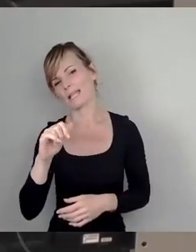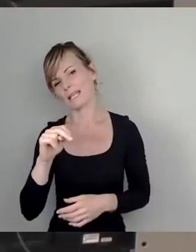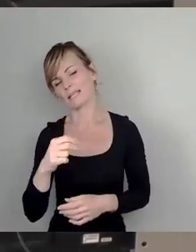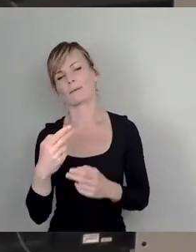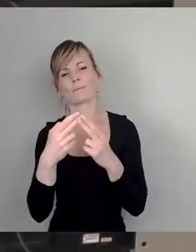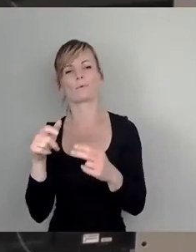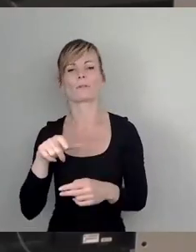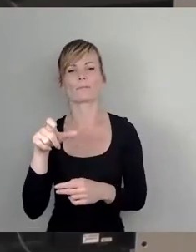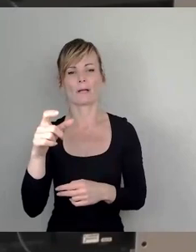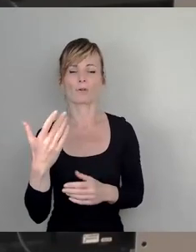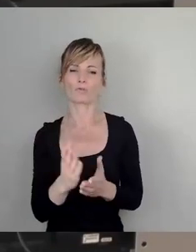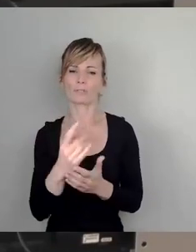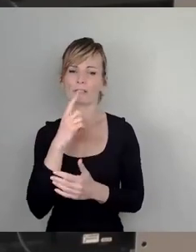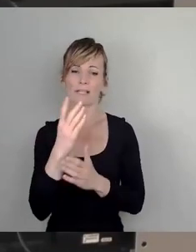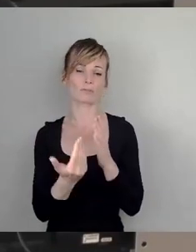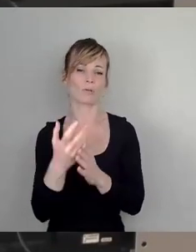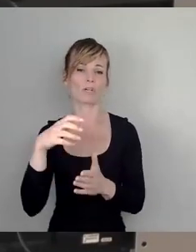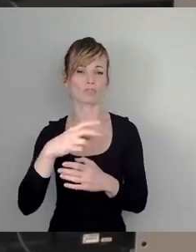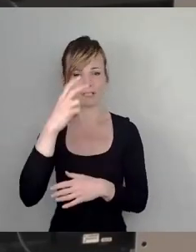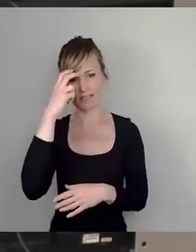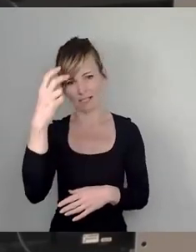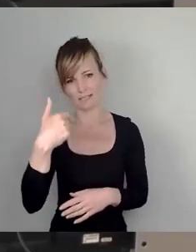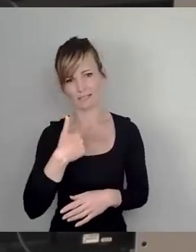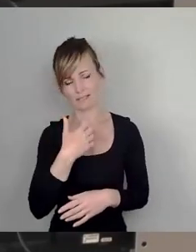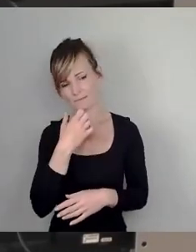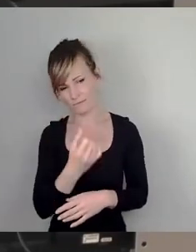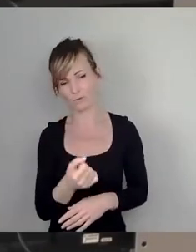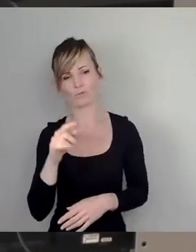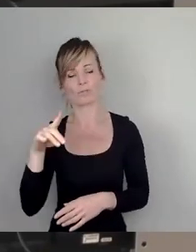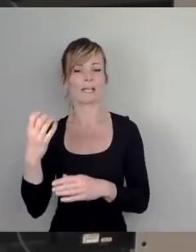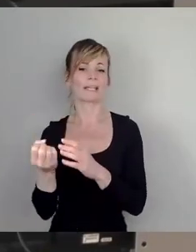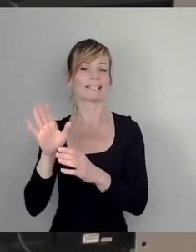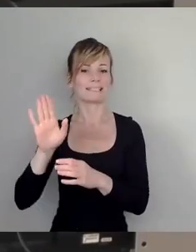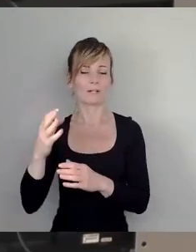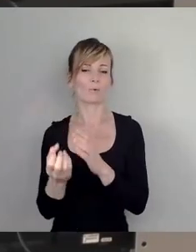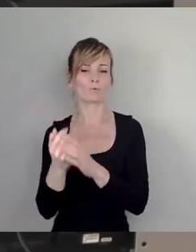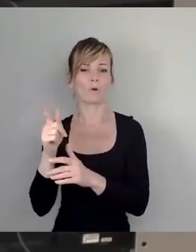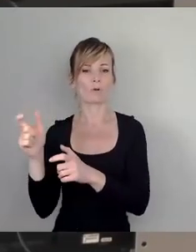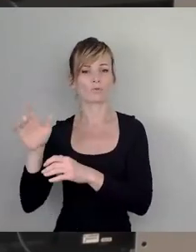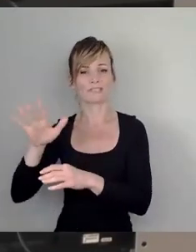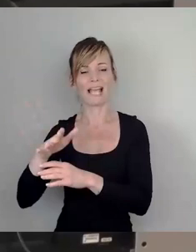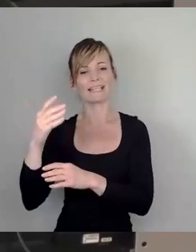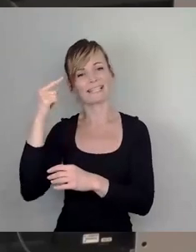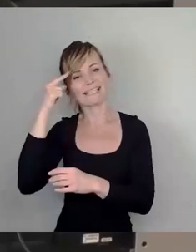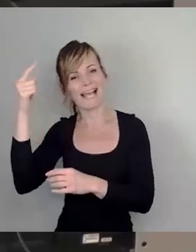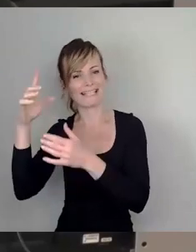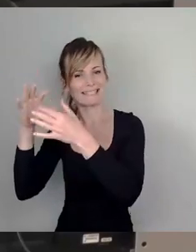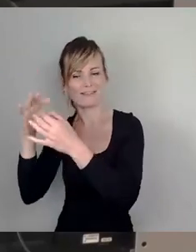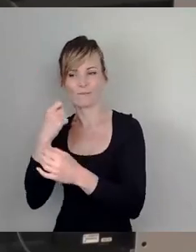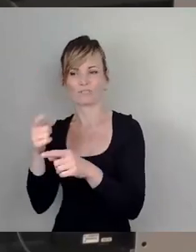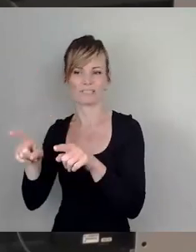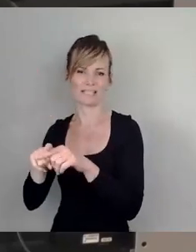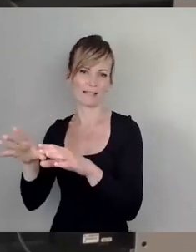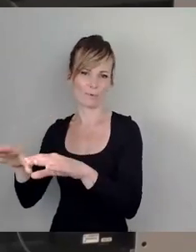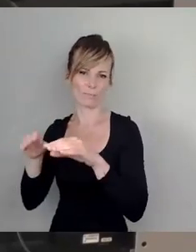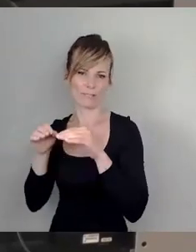neuen Stadtrat wirklich den Geist des Kulturausschusses. Und ich betone nicht nur diese Legislatur, das zieht sich schon